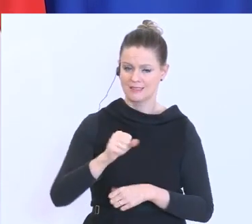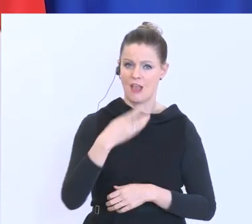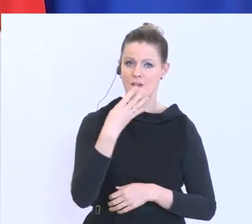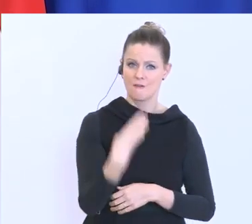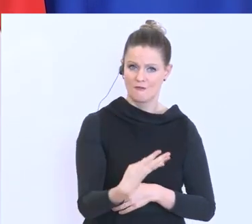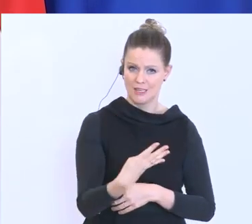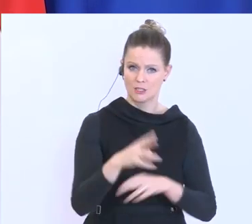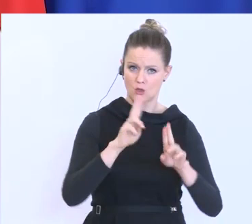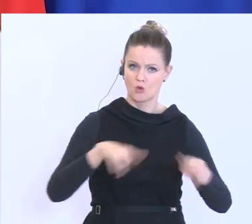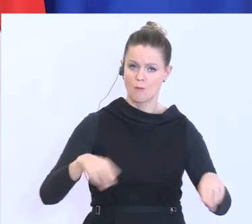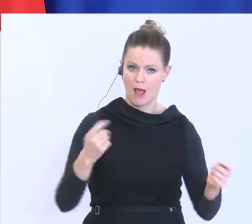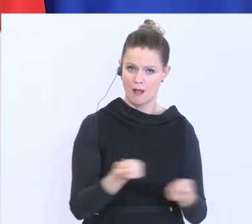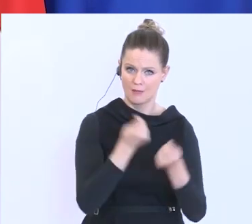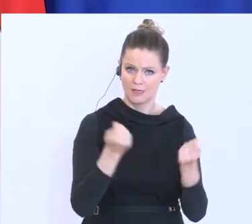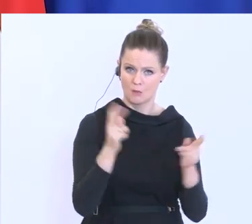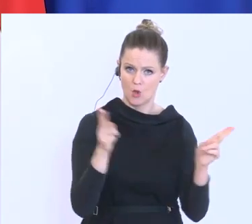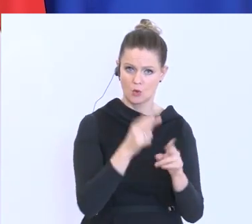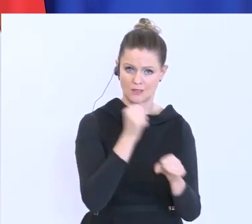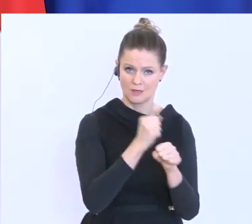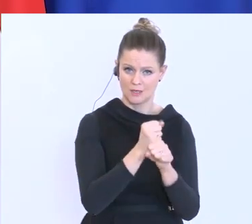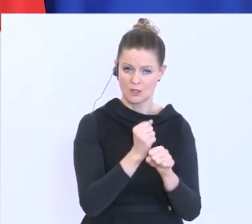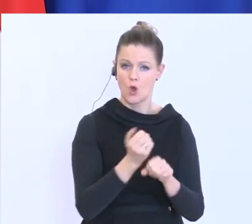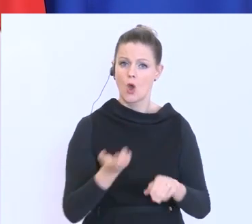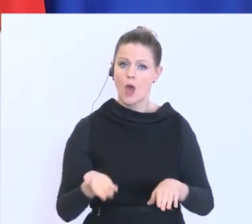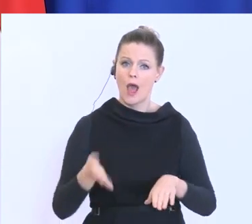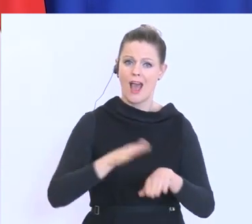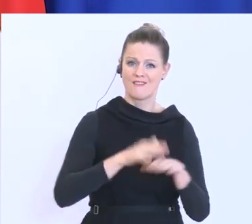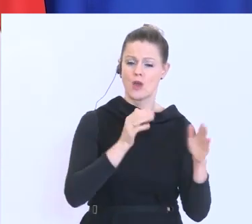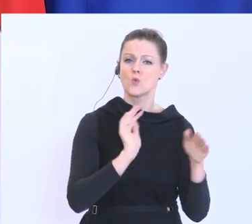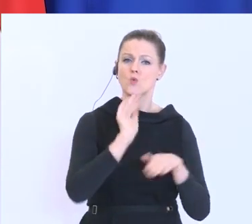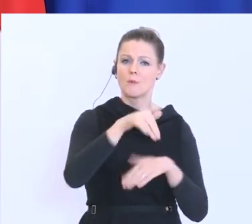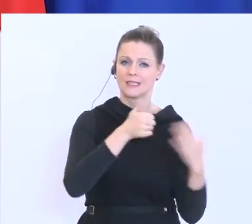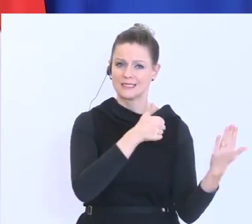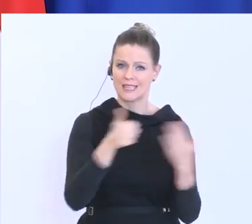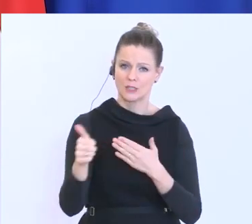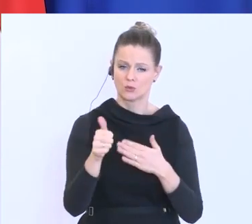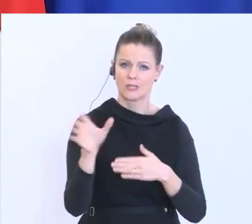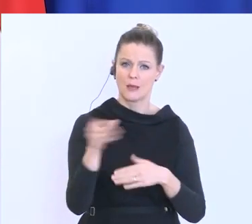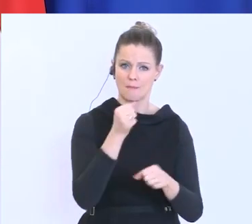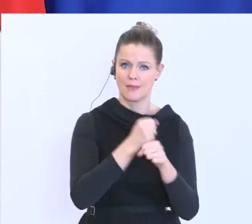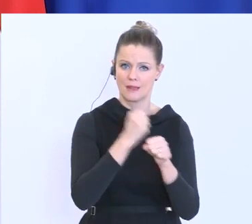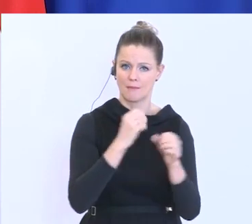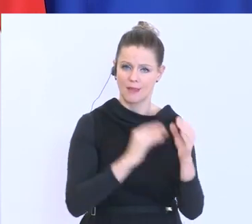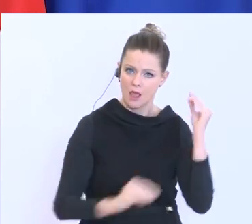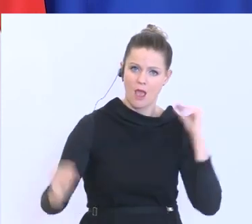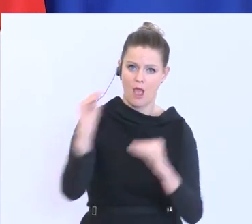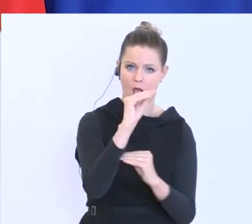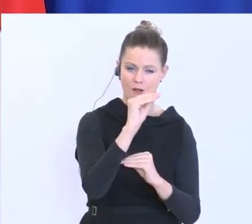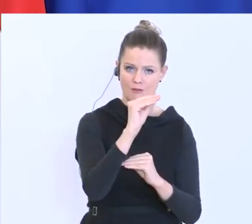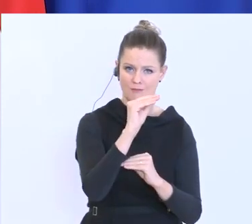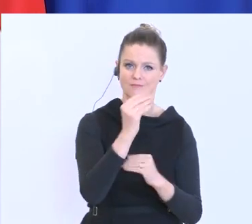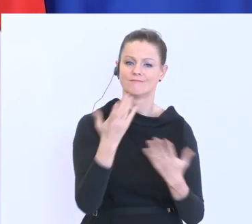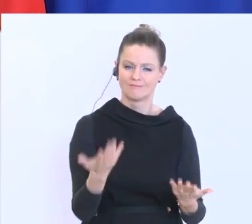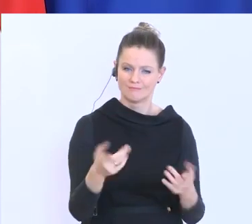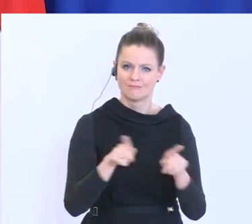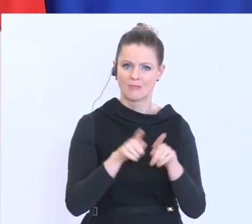Mitarbeiter im Normalbetrieb für Kurzarbeit auf über 600 Mitarbeiterinnen und Mitarbeiter aufgestockt. Dazu an dieser Stelle